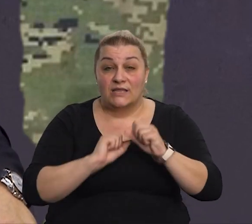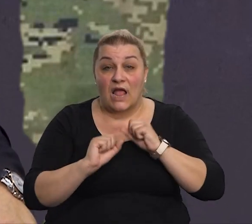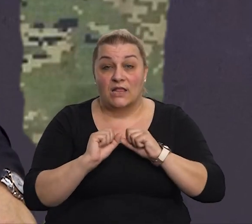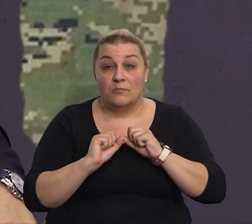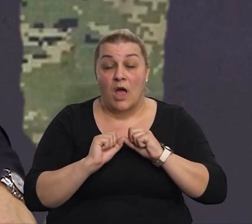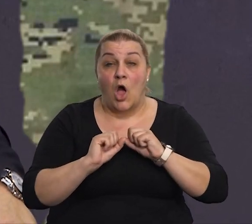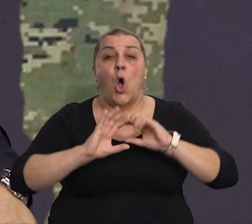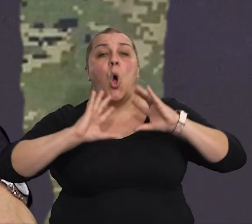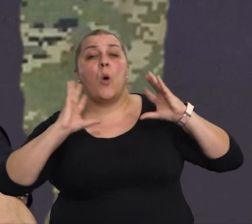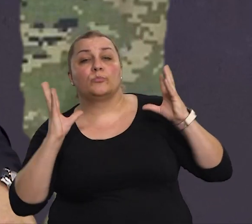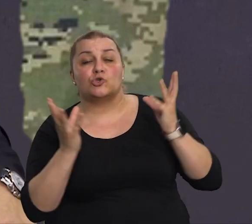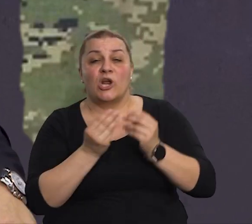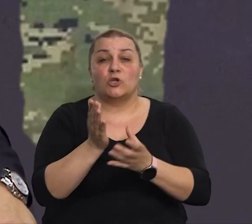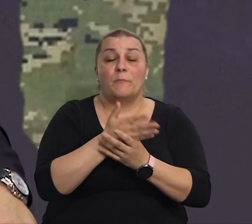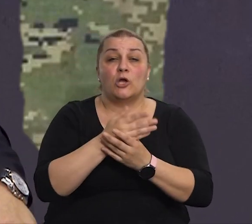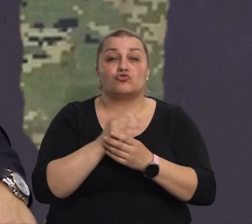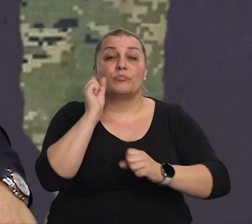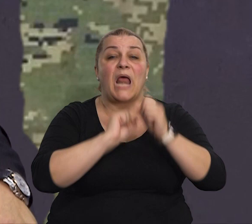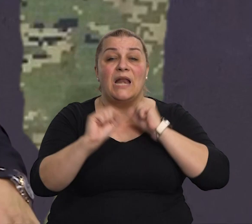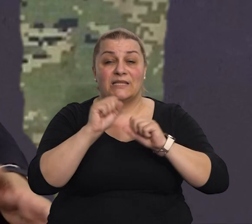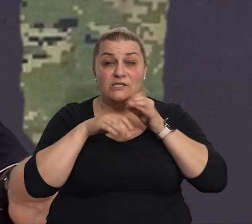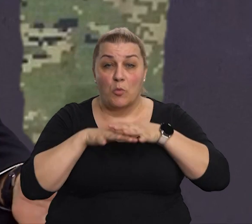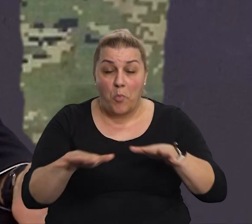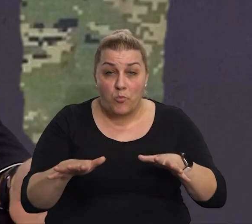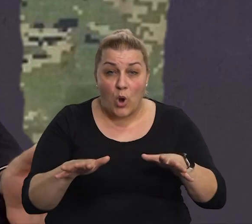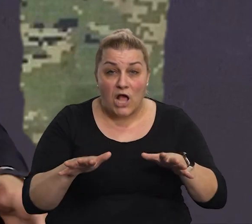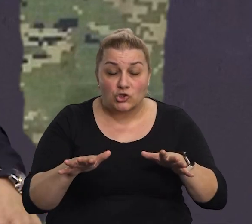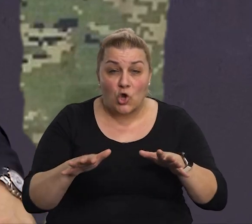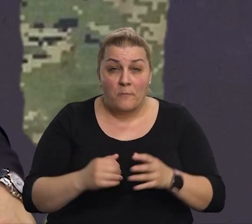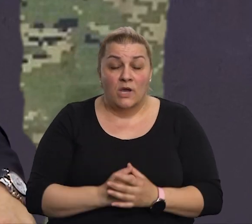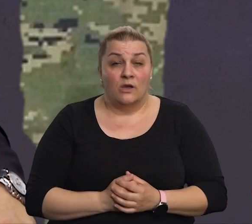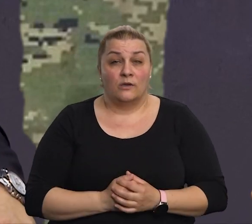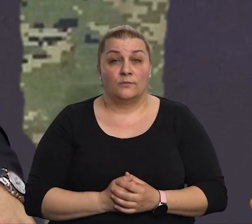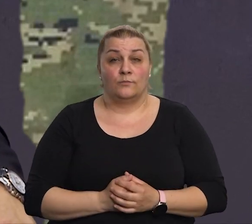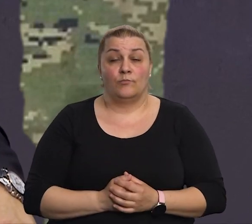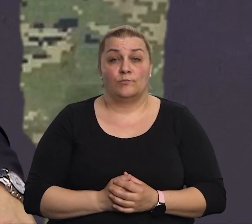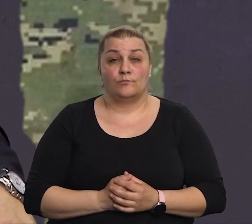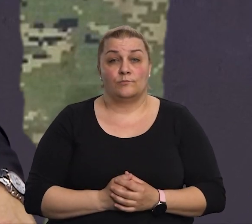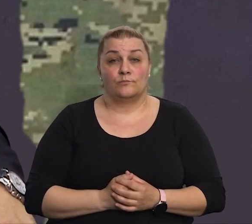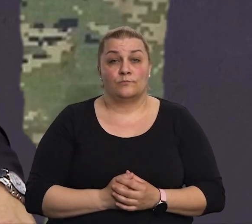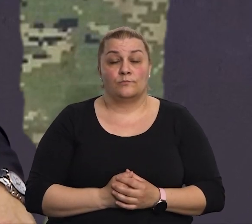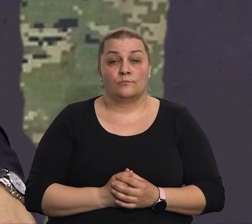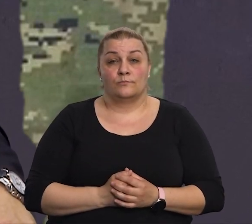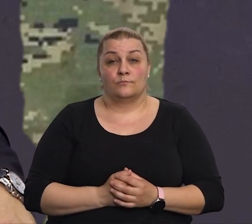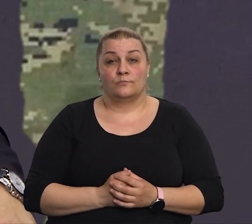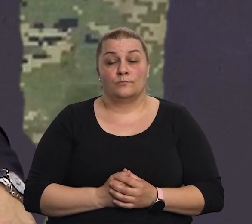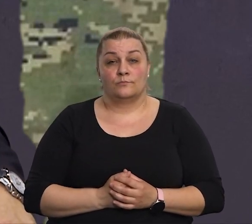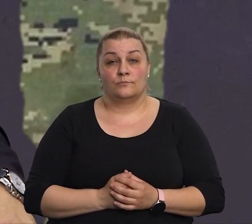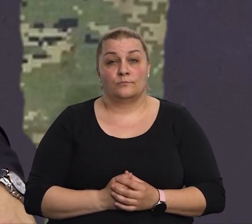općenito među brandelskom populacijom je jedna ono kare jedna ipak